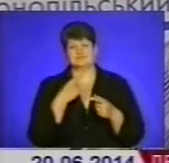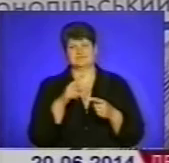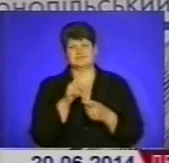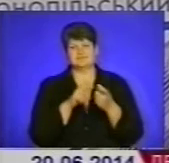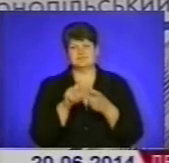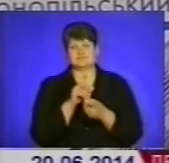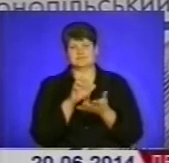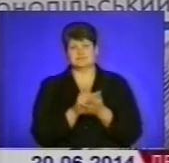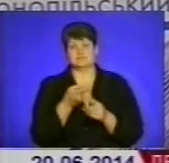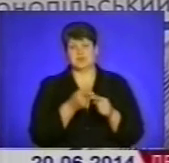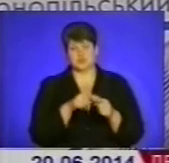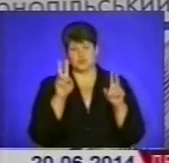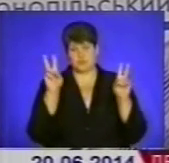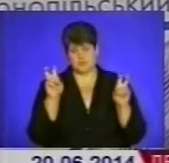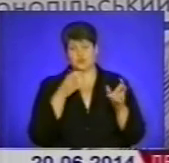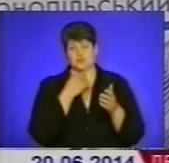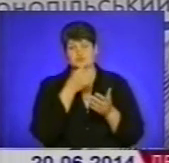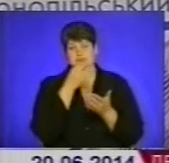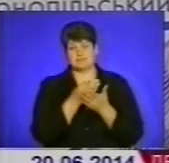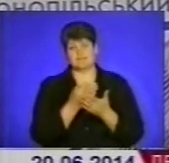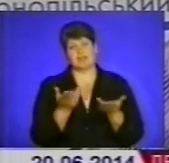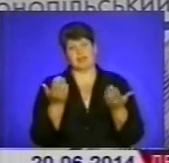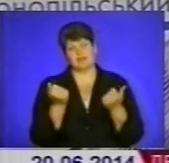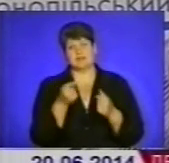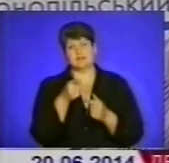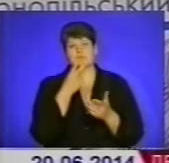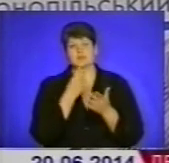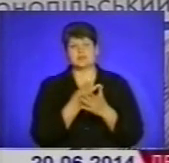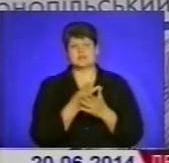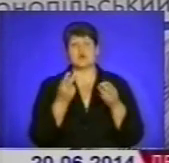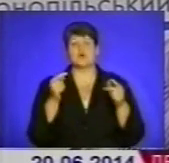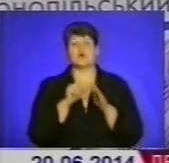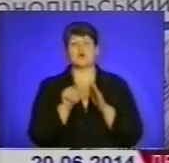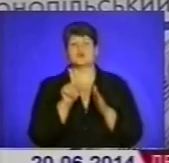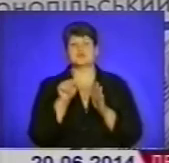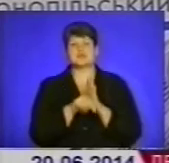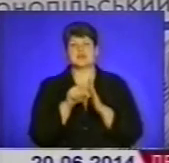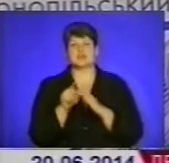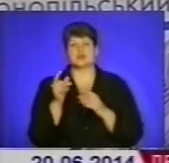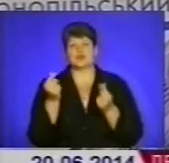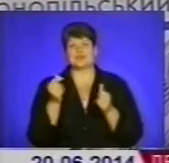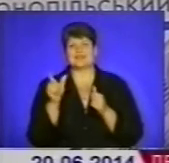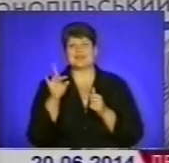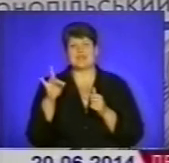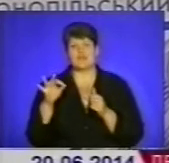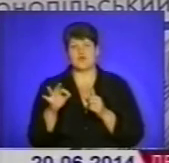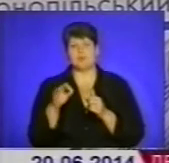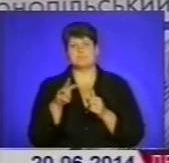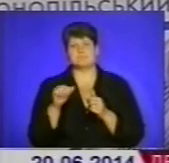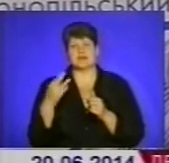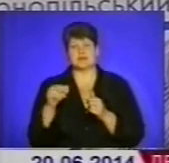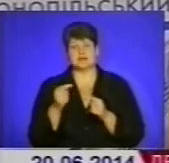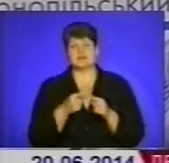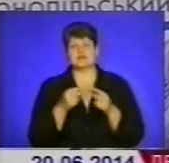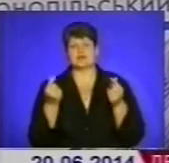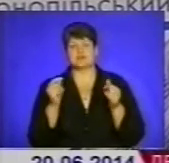давайте тепер розрізняти, що таке кошти Євромайдану. Кошти Майдану – це ті кошти, які збиралися на Майдані,